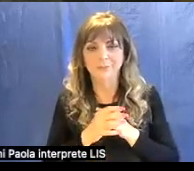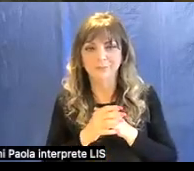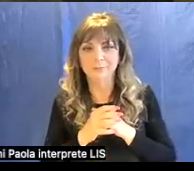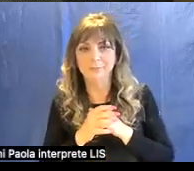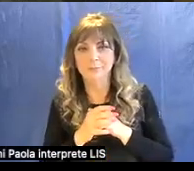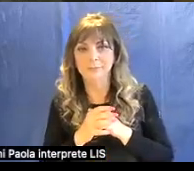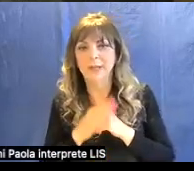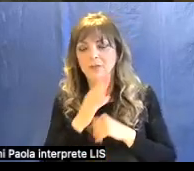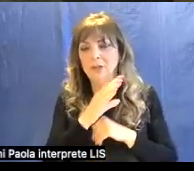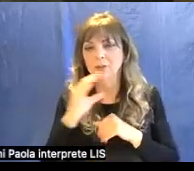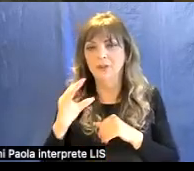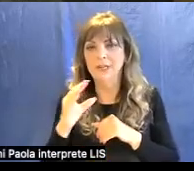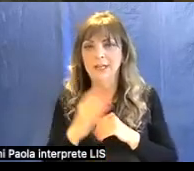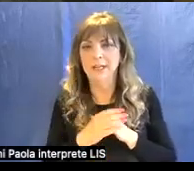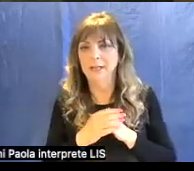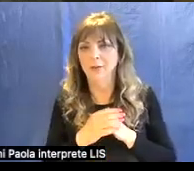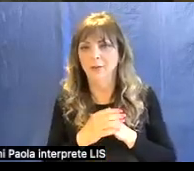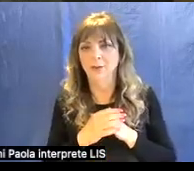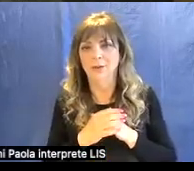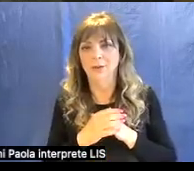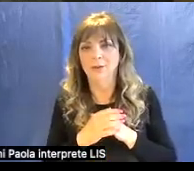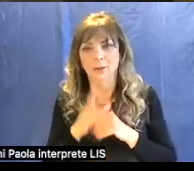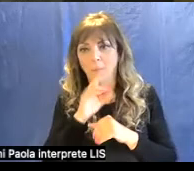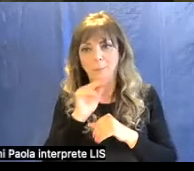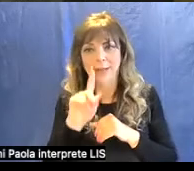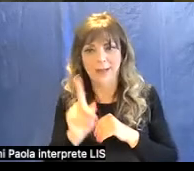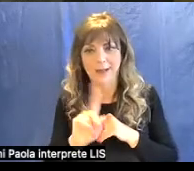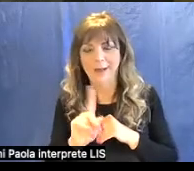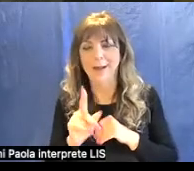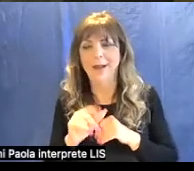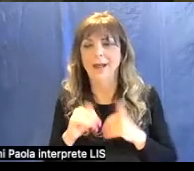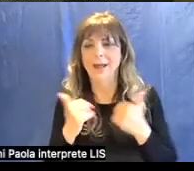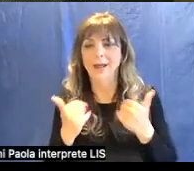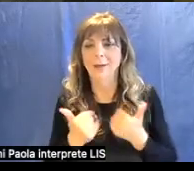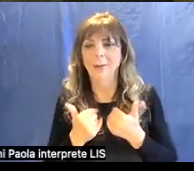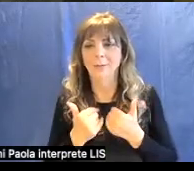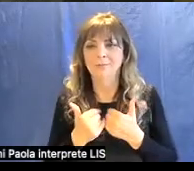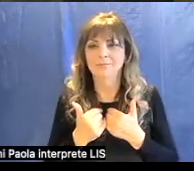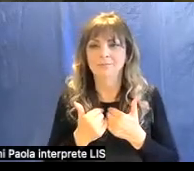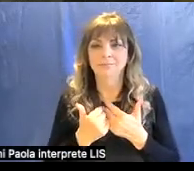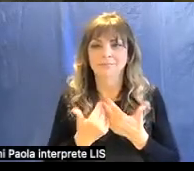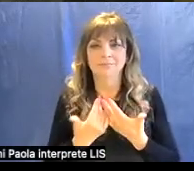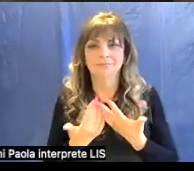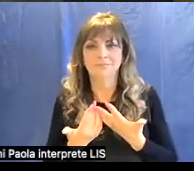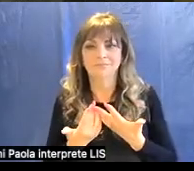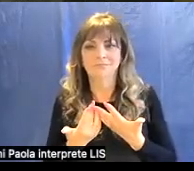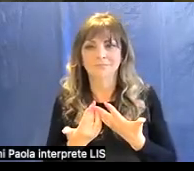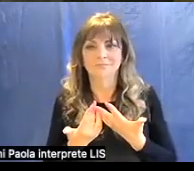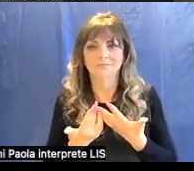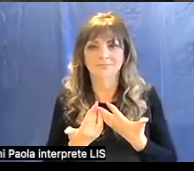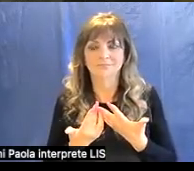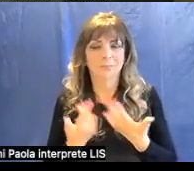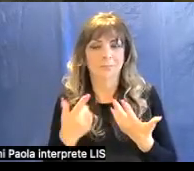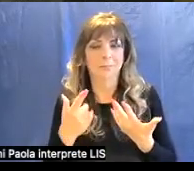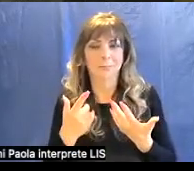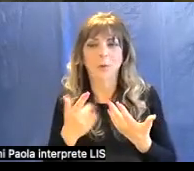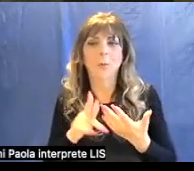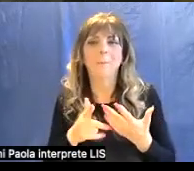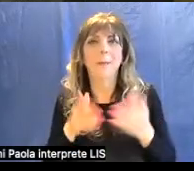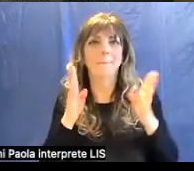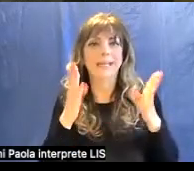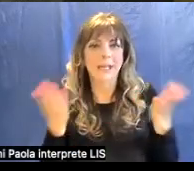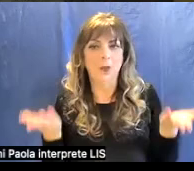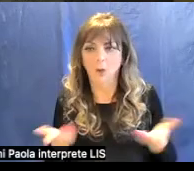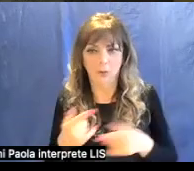Cennino Cennini non fa grande non ne parla in maniera diciamo relativamente alla loro pericolosità ma soltanto